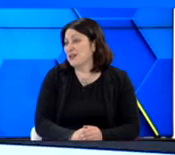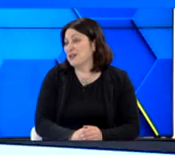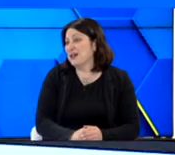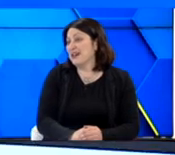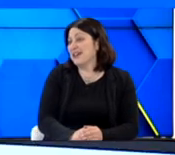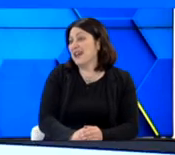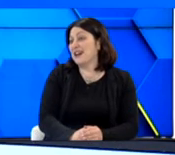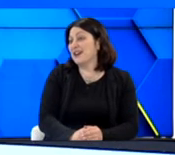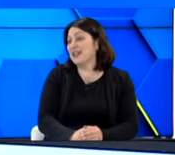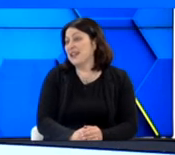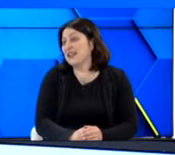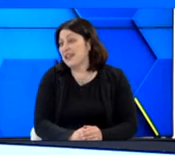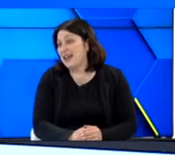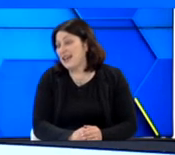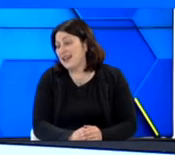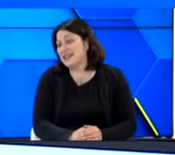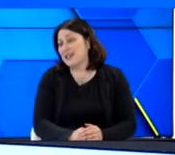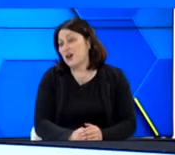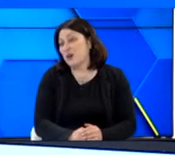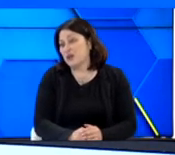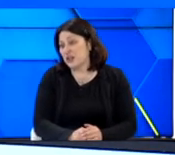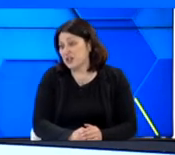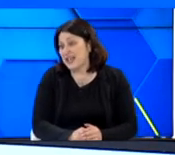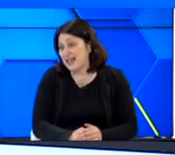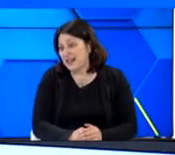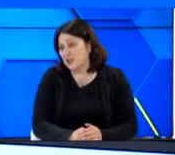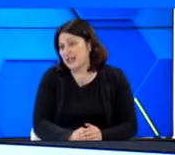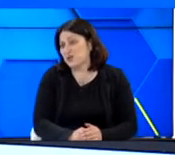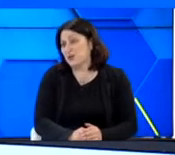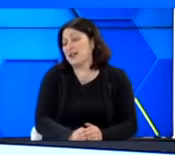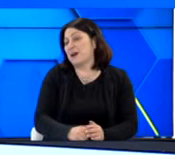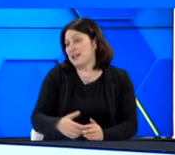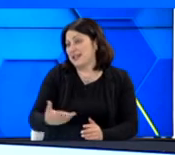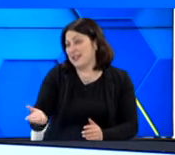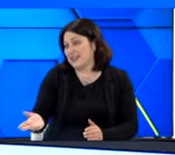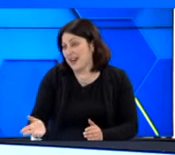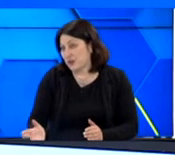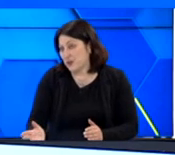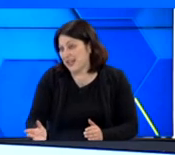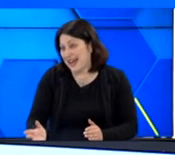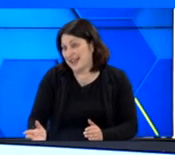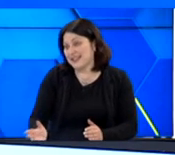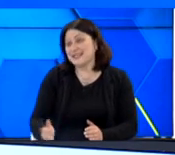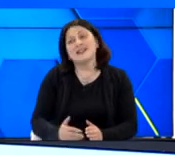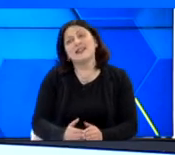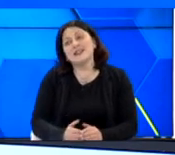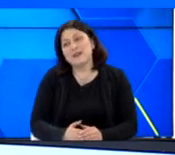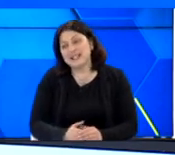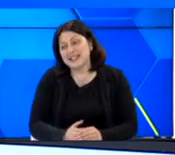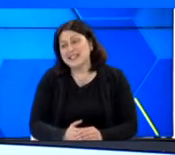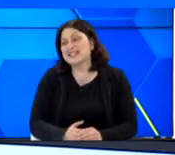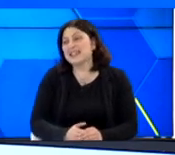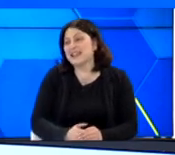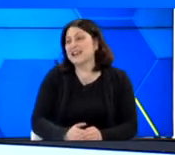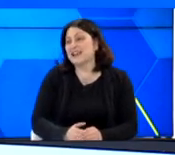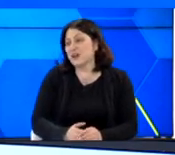Ελπίζω να έρθει και ο κύριος Αναωτάκης που είναι και γενέτηρά του η Αρχάνες. και να